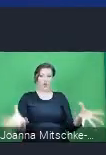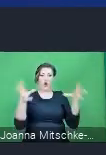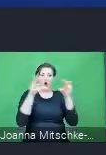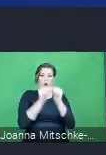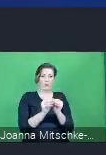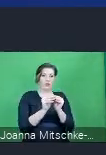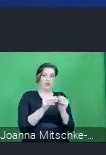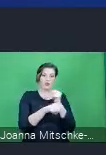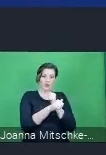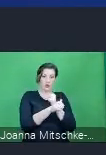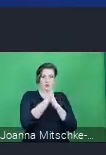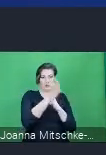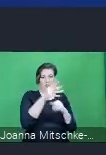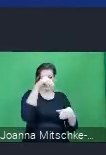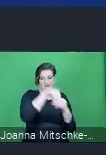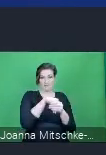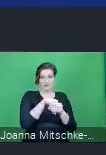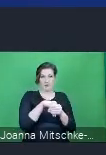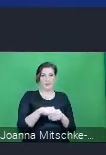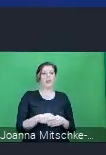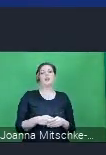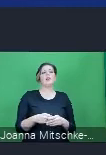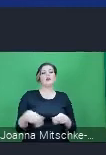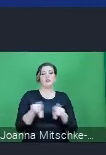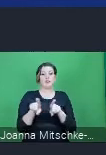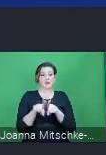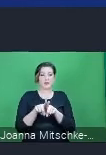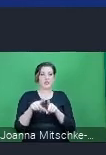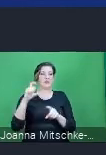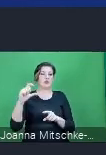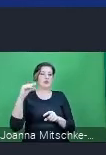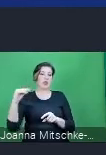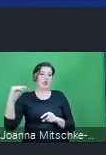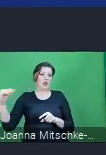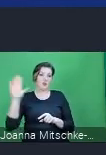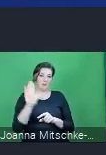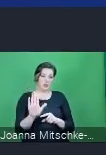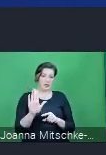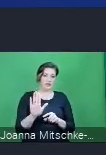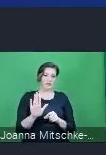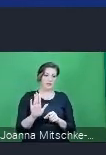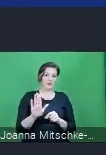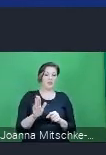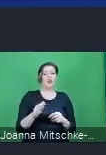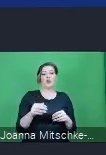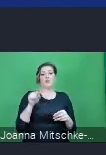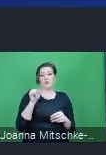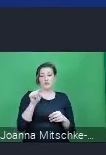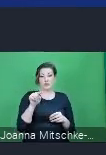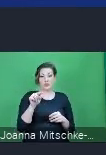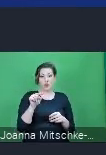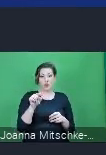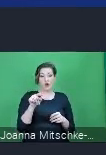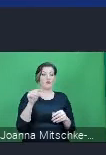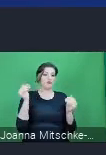usługa C, usługa, która będzie umożliwiała wsparcie działania administracji samorządowej i gmin do monitorowania przede